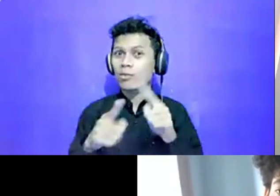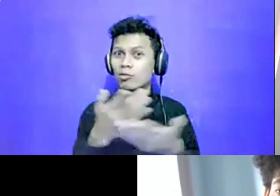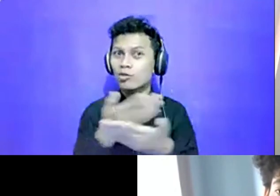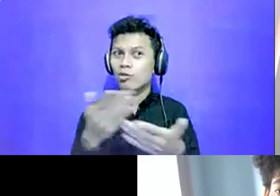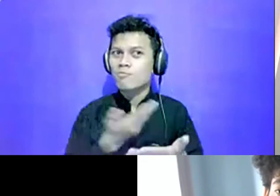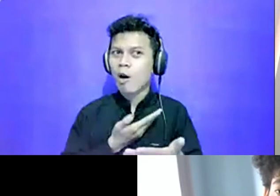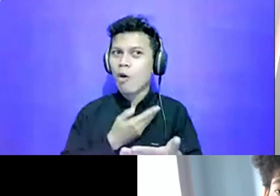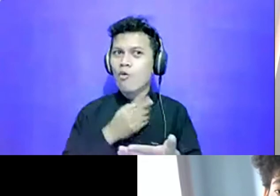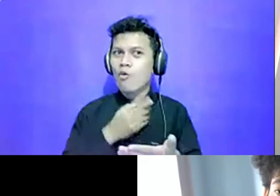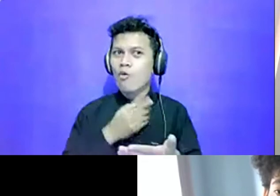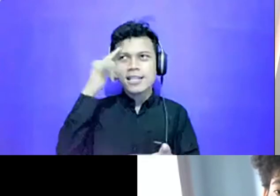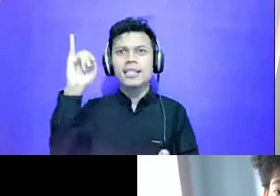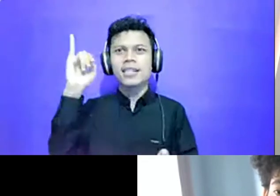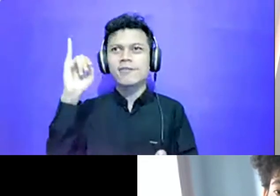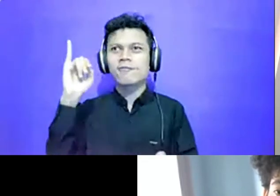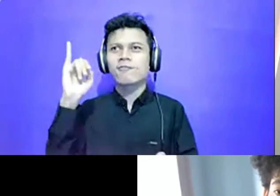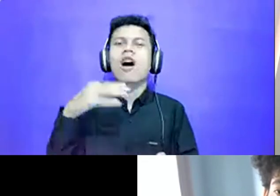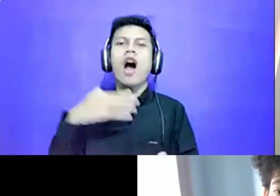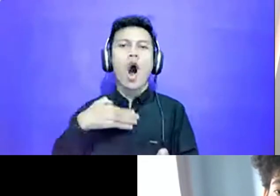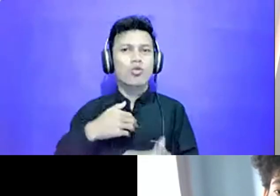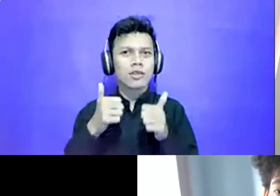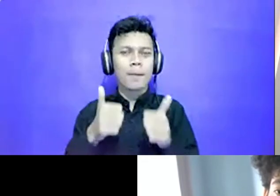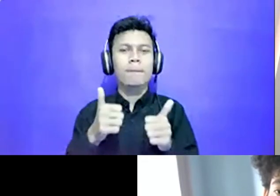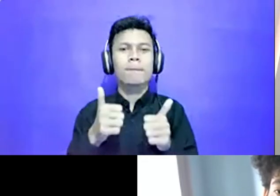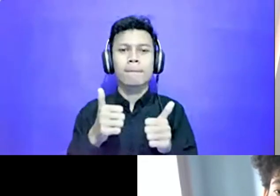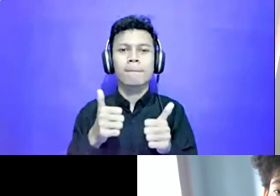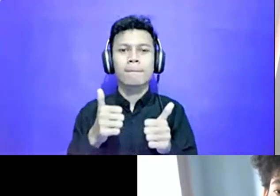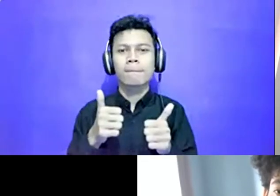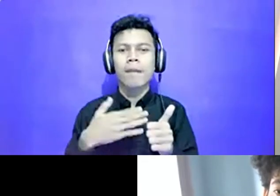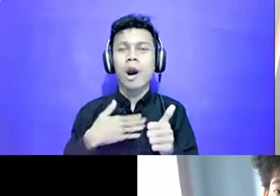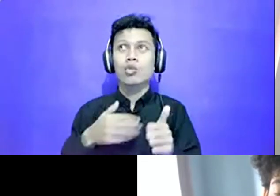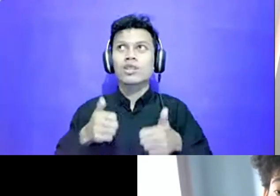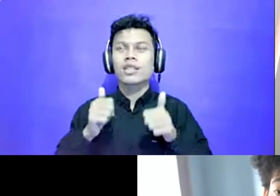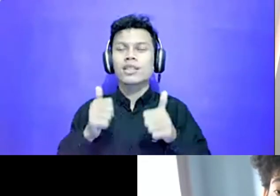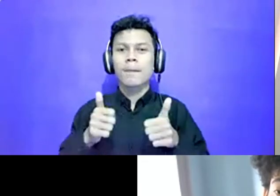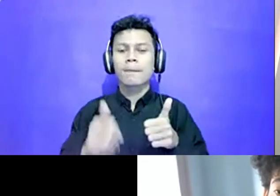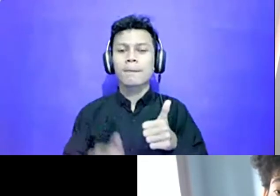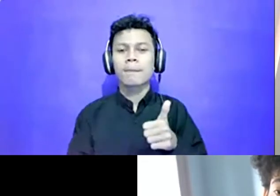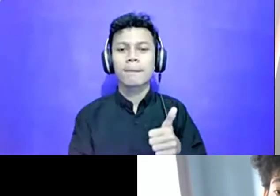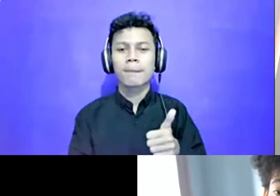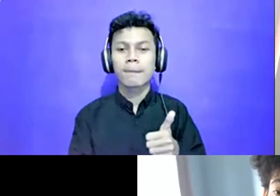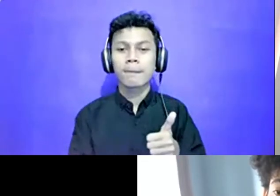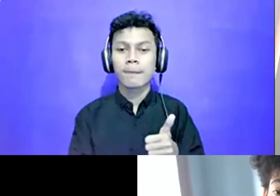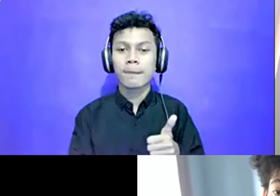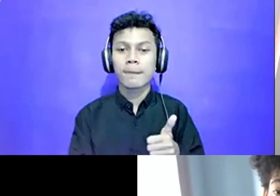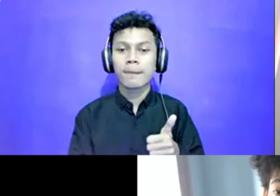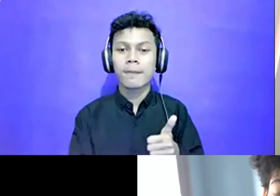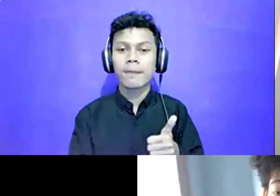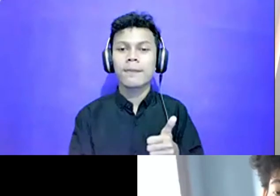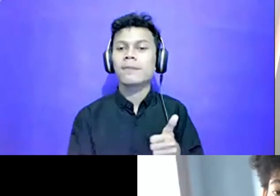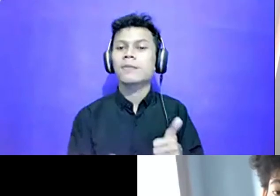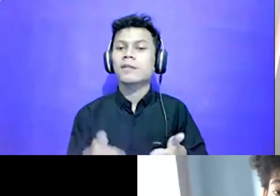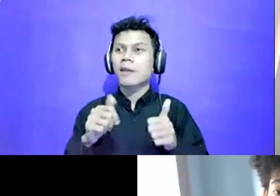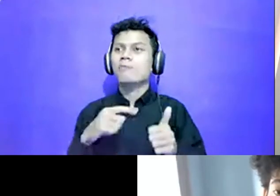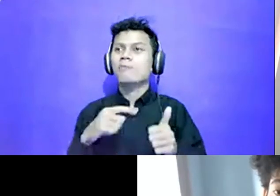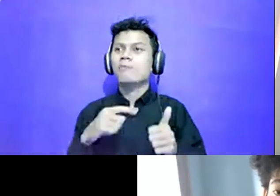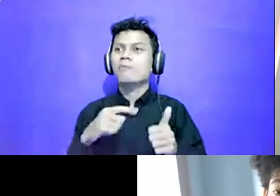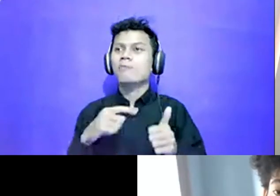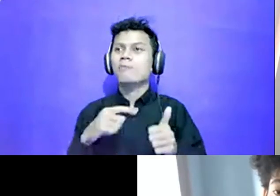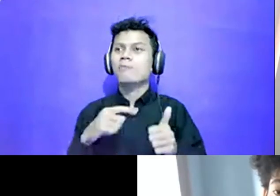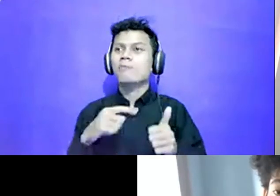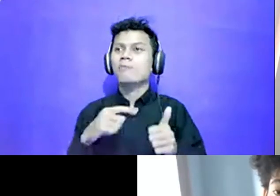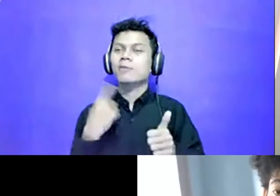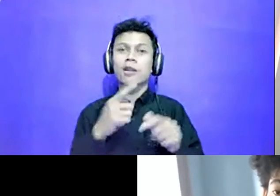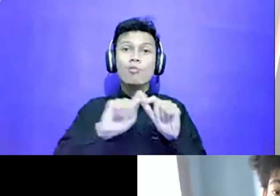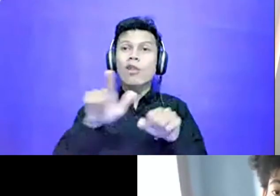inisiatif itu aku sih bersedia sih, kita bikinlah laporannya bareng-bareng gitu teman-teman ide